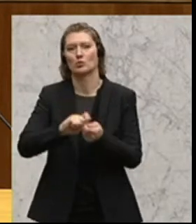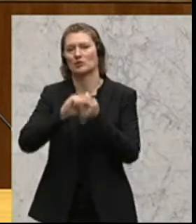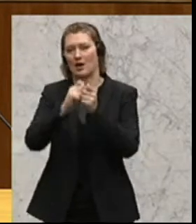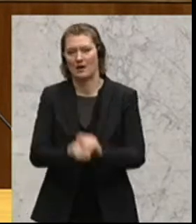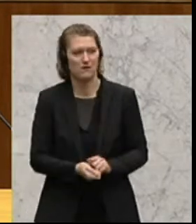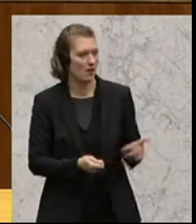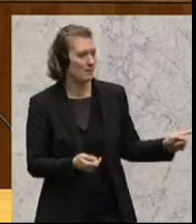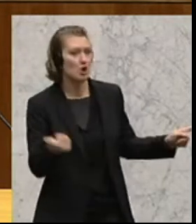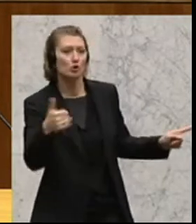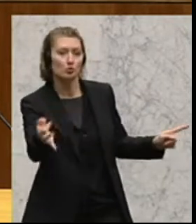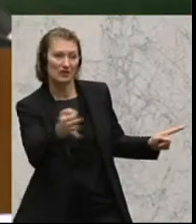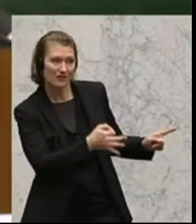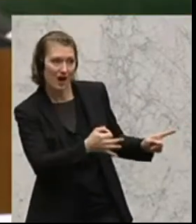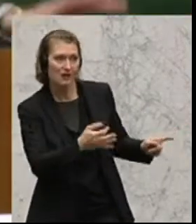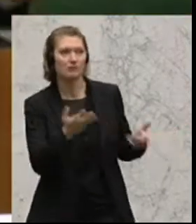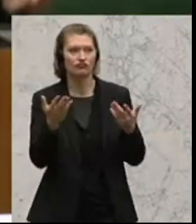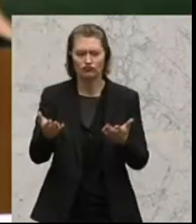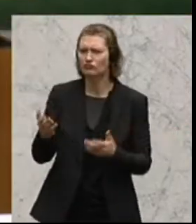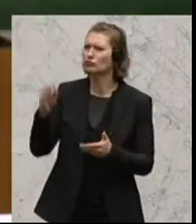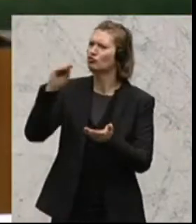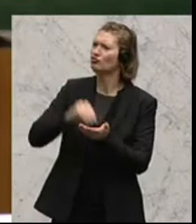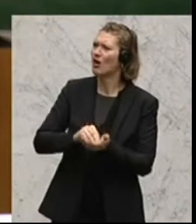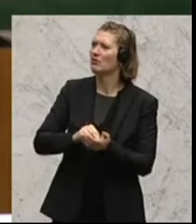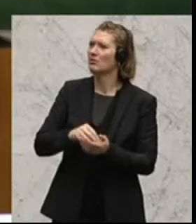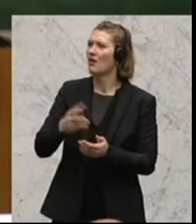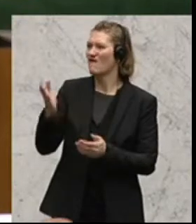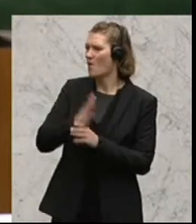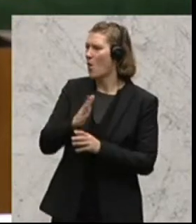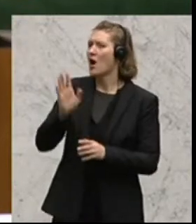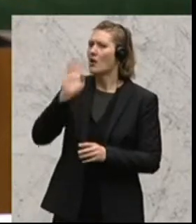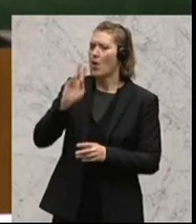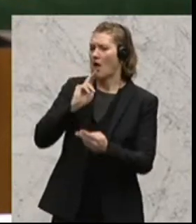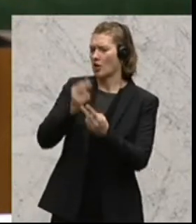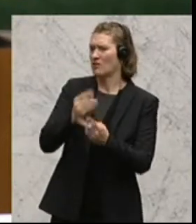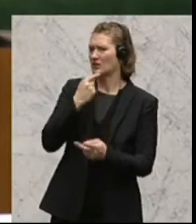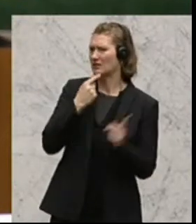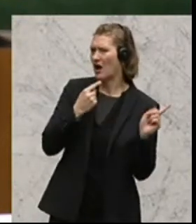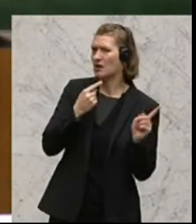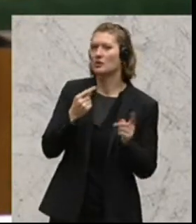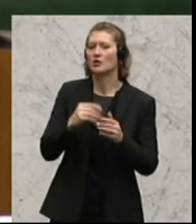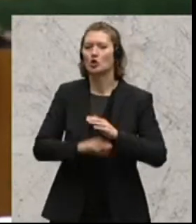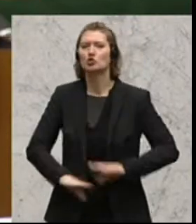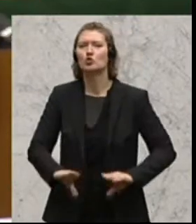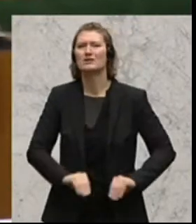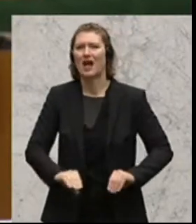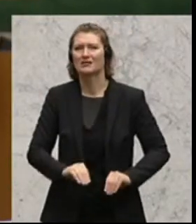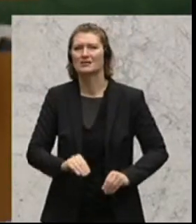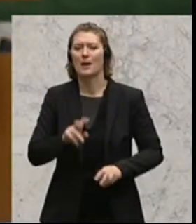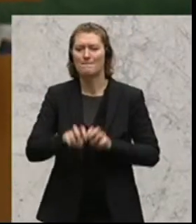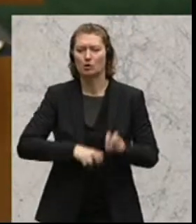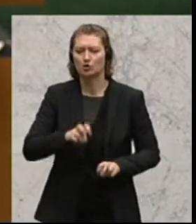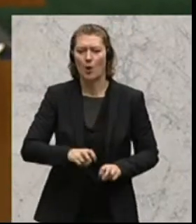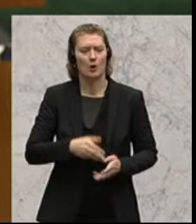Zusatzfrage, Herr Abgeordneter. Sie haben ja bei einer Anfragebeantwortung vorher schon festgestellt, dass Sie Substanzbesteuerung ablehnen,